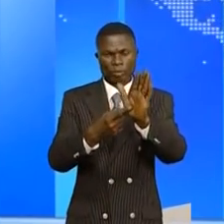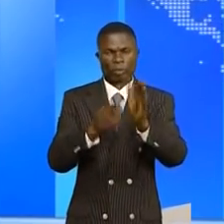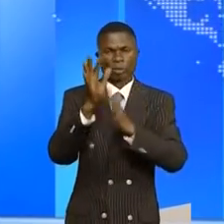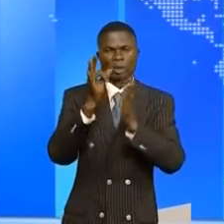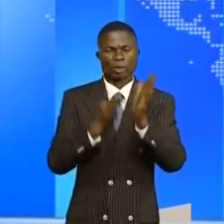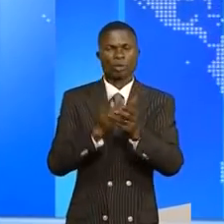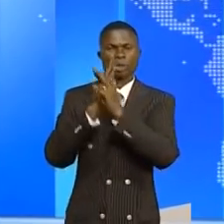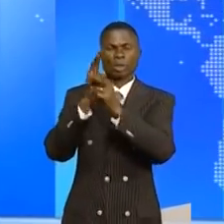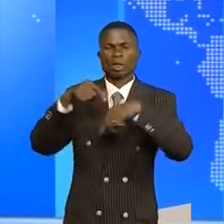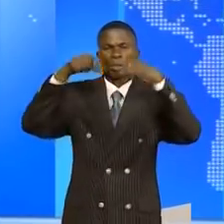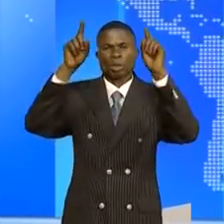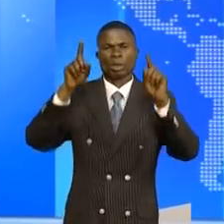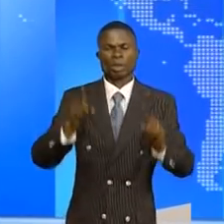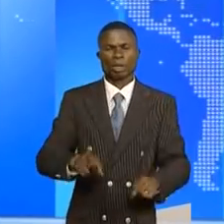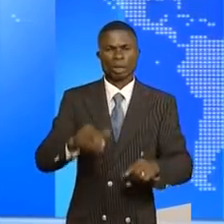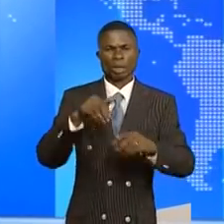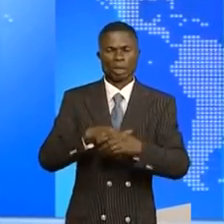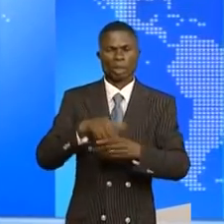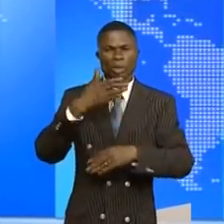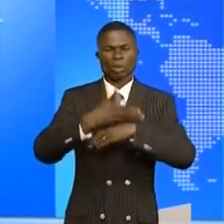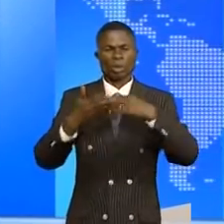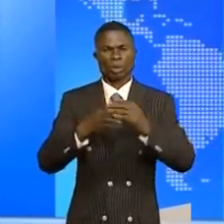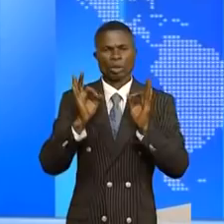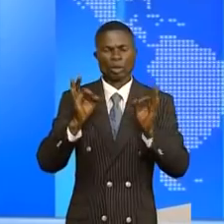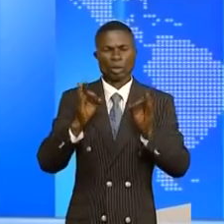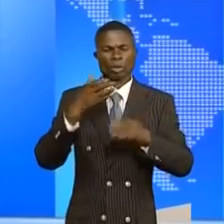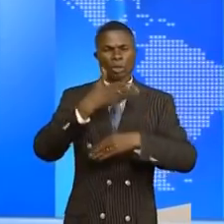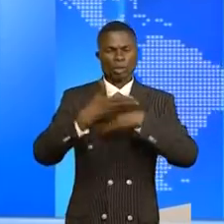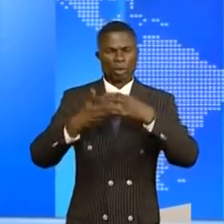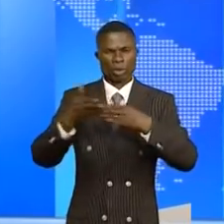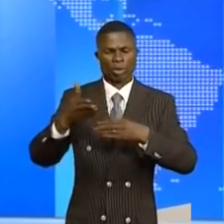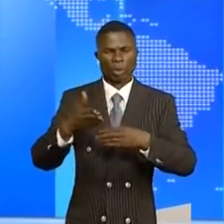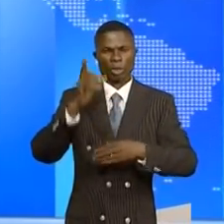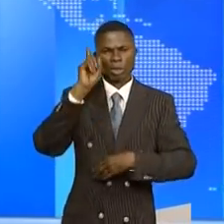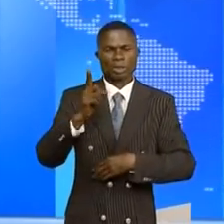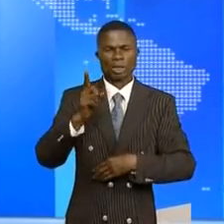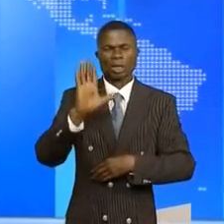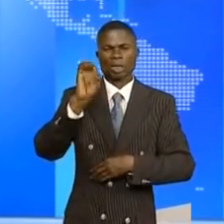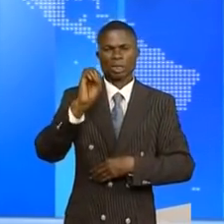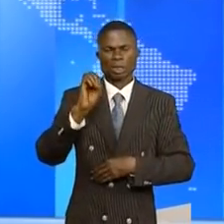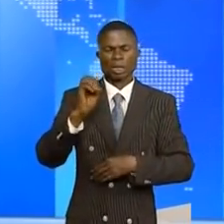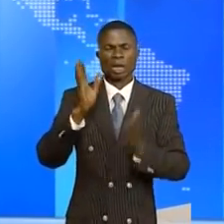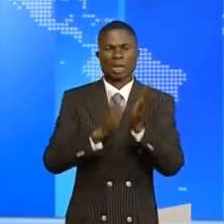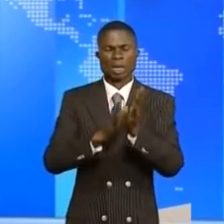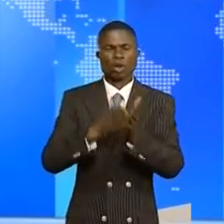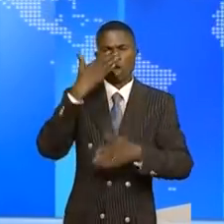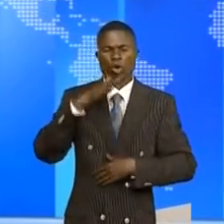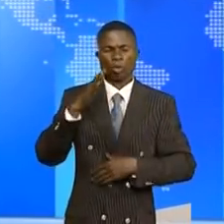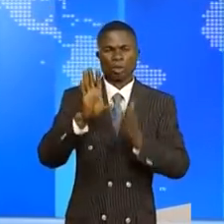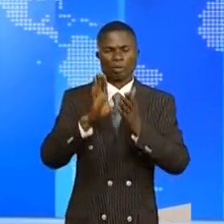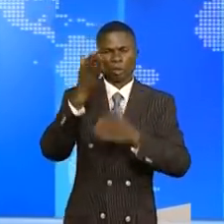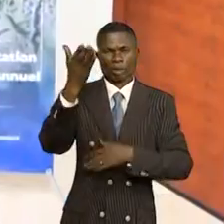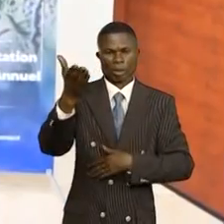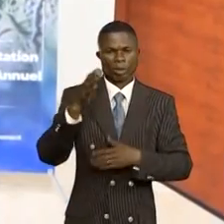rapport annuel dans la rédynamisation de la construction de 150 écoles et des centres de santé Rode Panda.